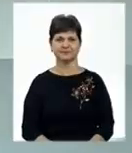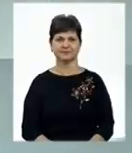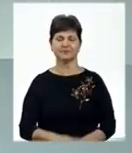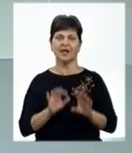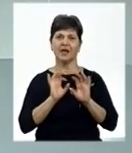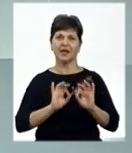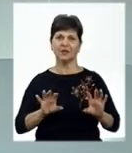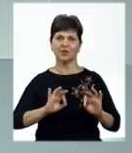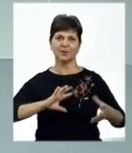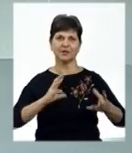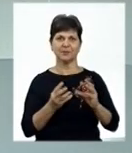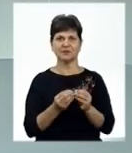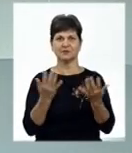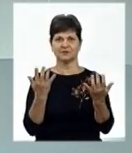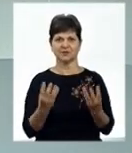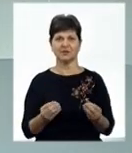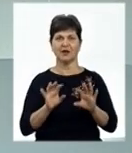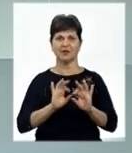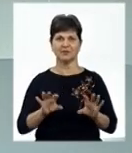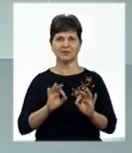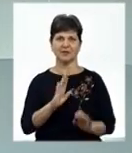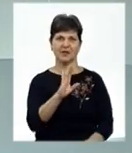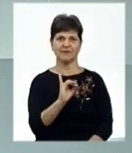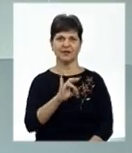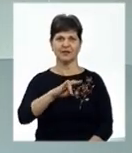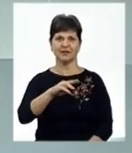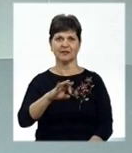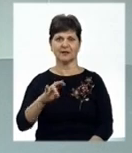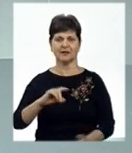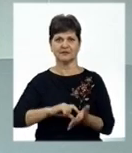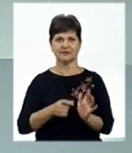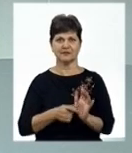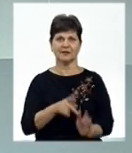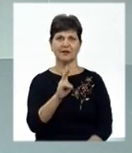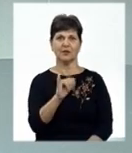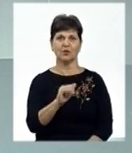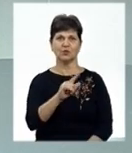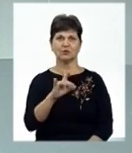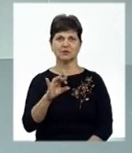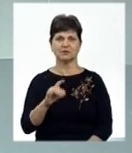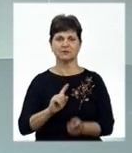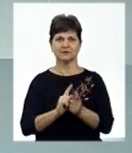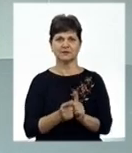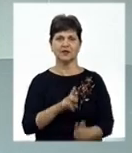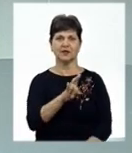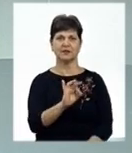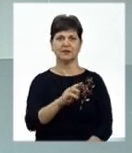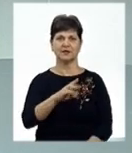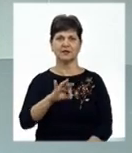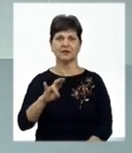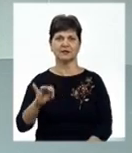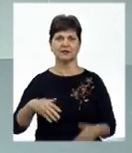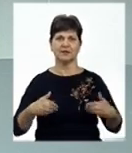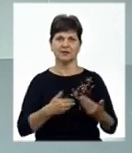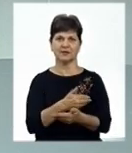Інформаційний підсумок дня у викладі кореспондентів телеканалу «Вінтера». В студії працює Валерій Кузніцов з турдоперекладу Марини Нікікіної. Вітаю.